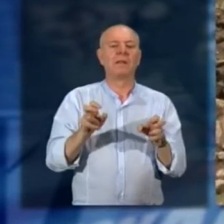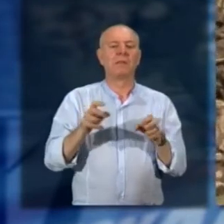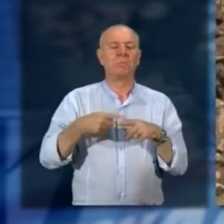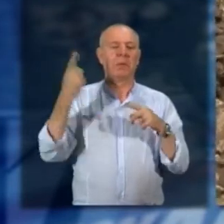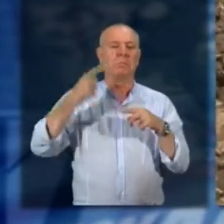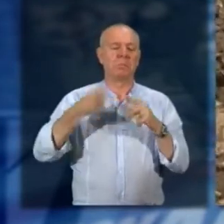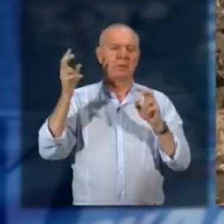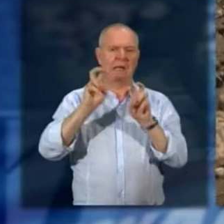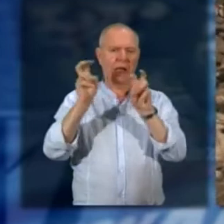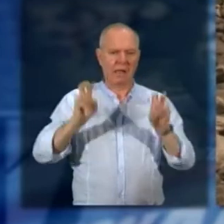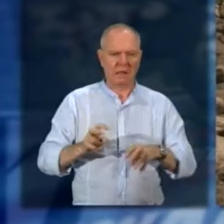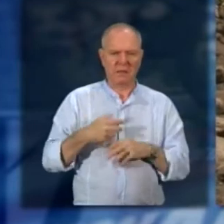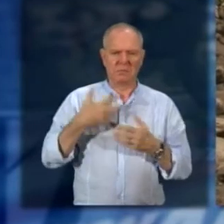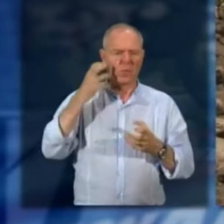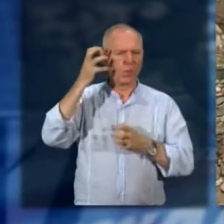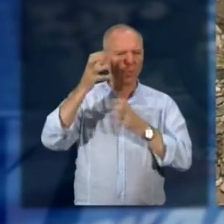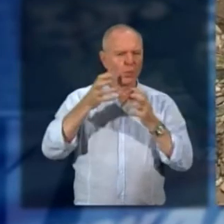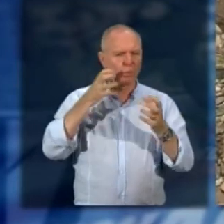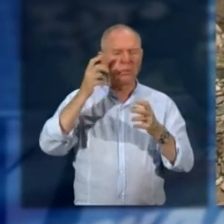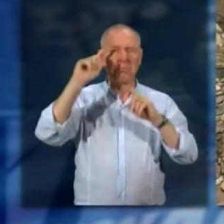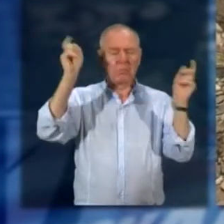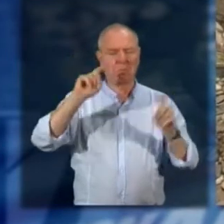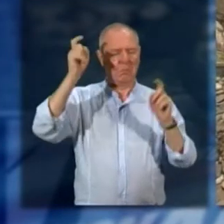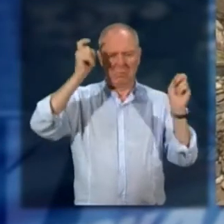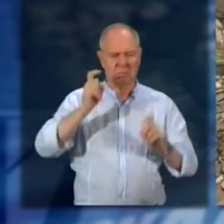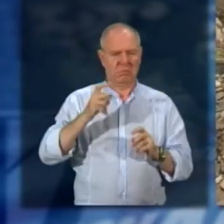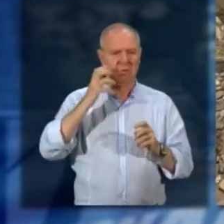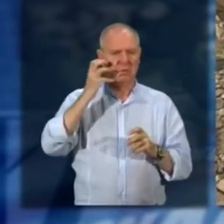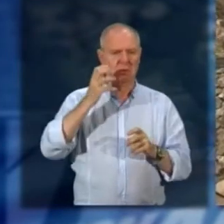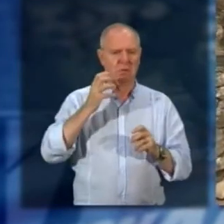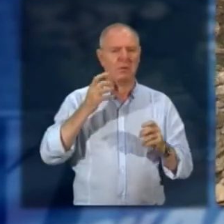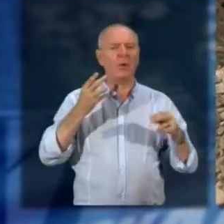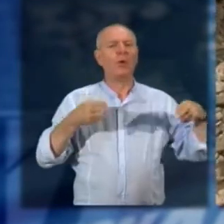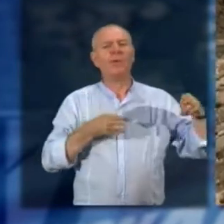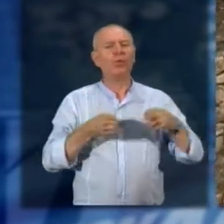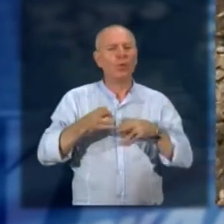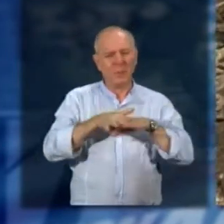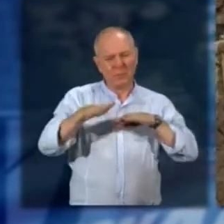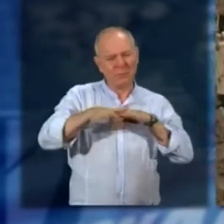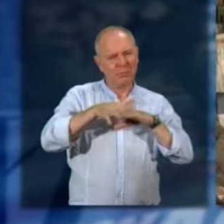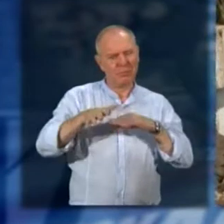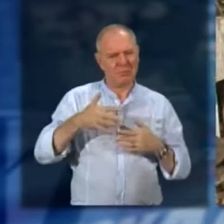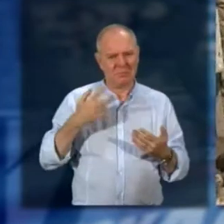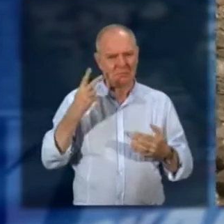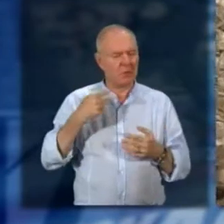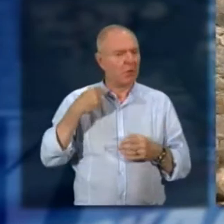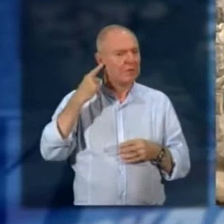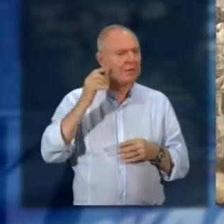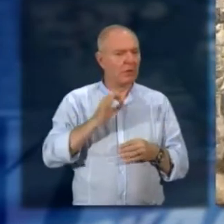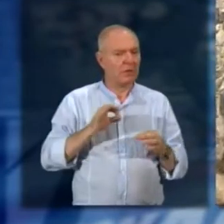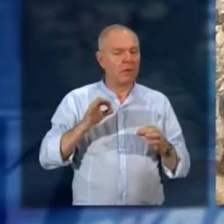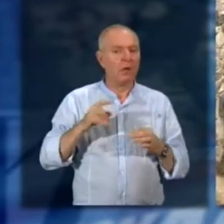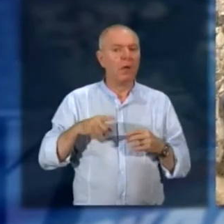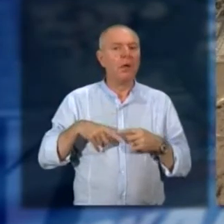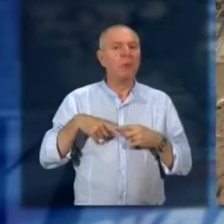stavo su, però c'era tanto rumore del temporale e la fiumetta che passa giù il fiume, non ho proprio sentito niente. Poi